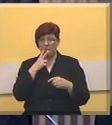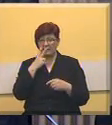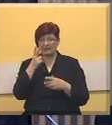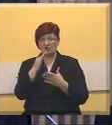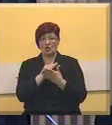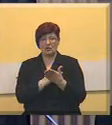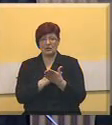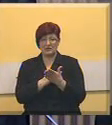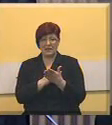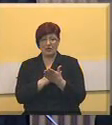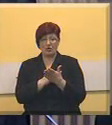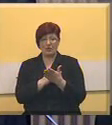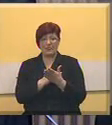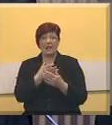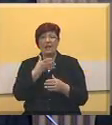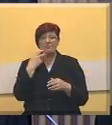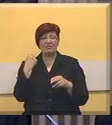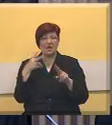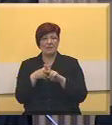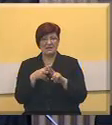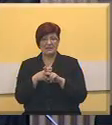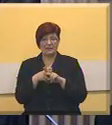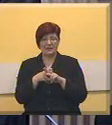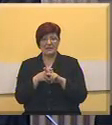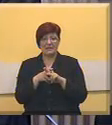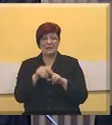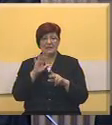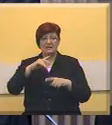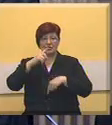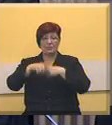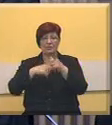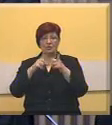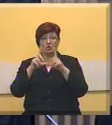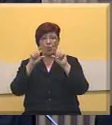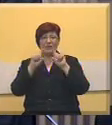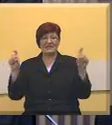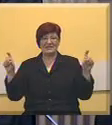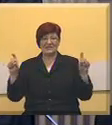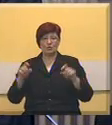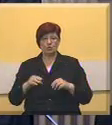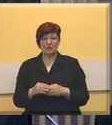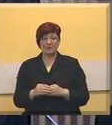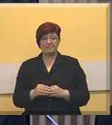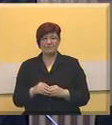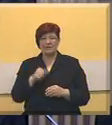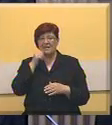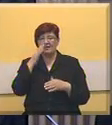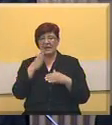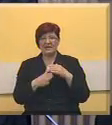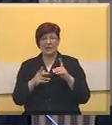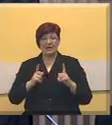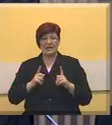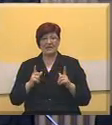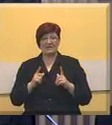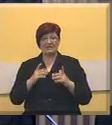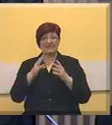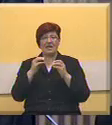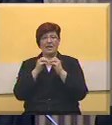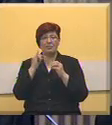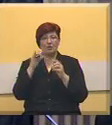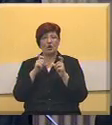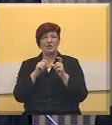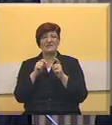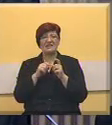zakonom te nema prepreka za njegovu transformaciju u institut. I na kraju nadam se da će bio Sense